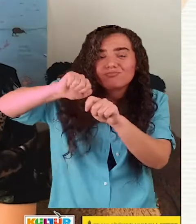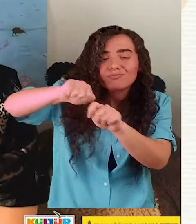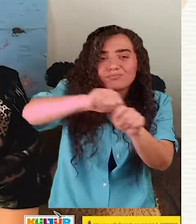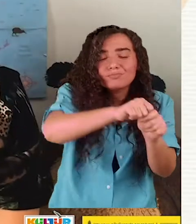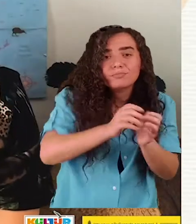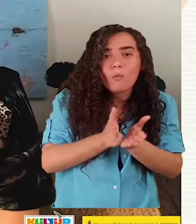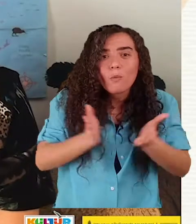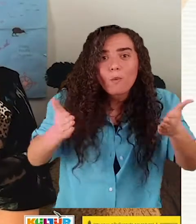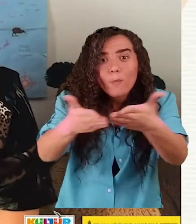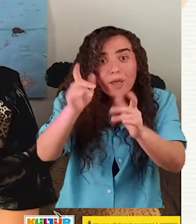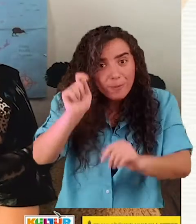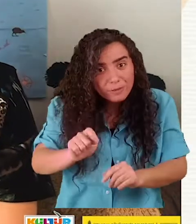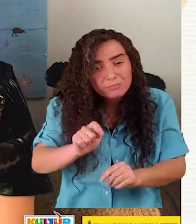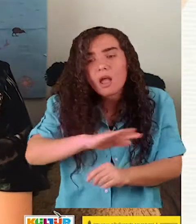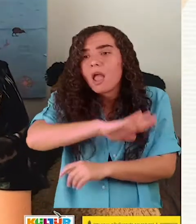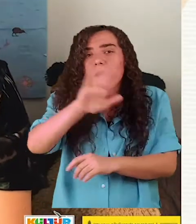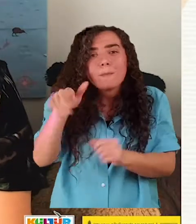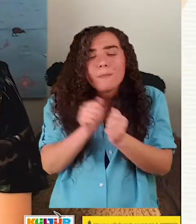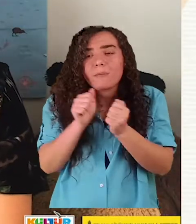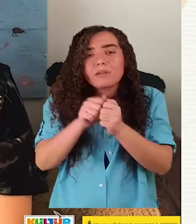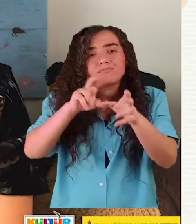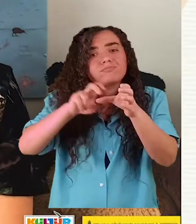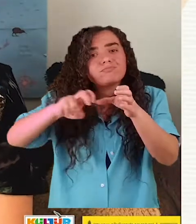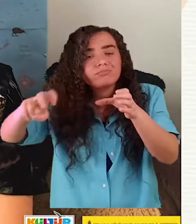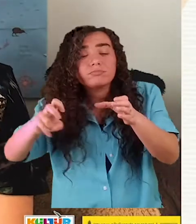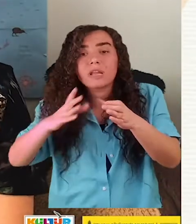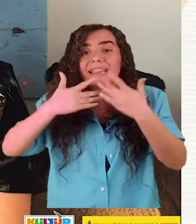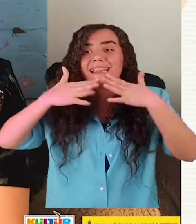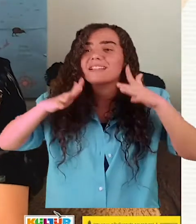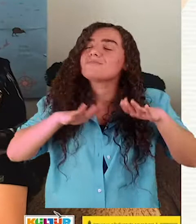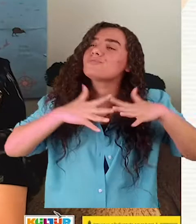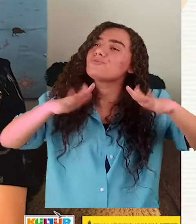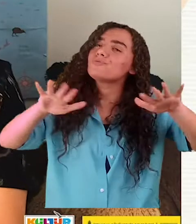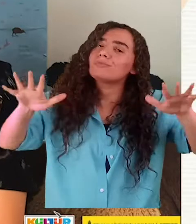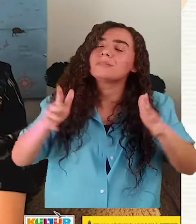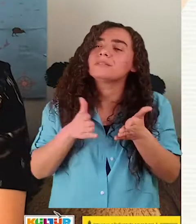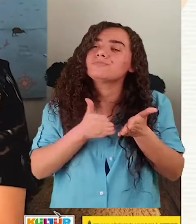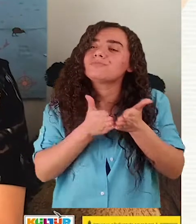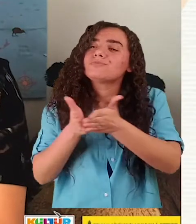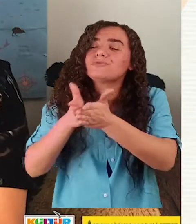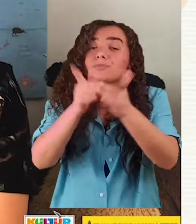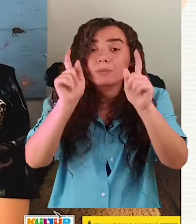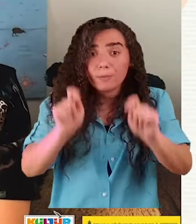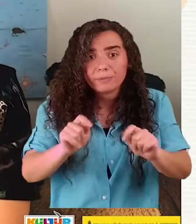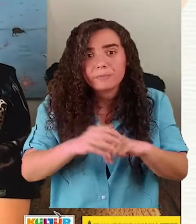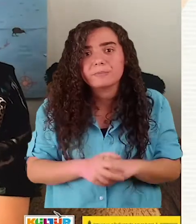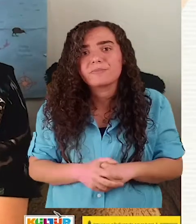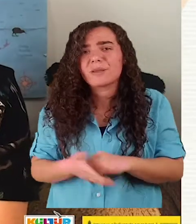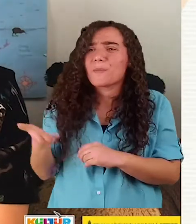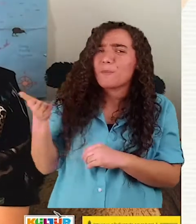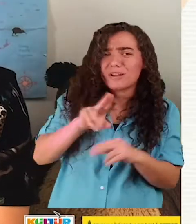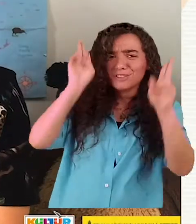Diğer tavşanlar itiraz etmişler. Demişler ki, Biz denizin içinde yeşillik, marul,